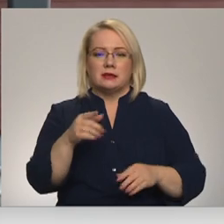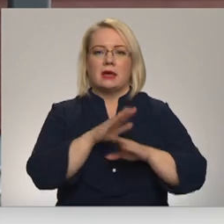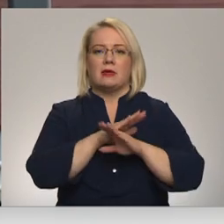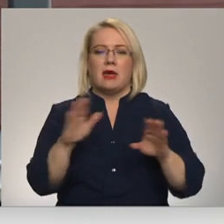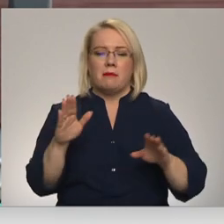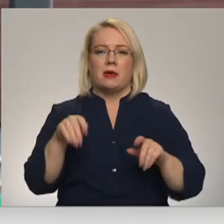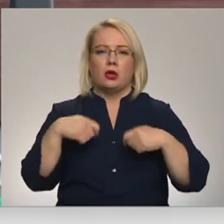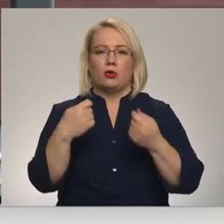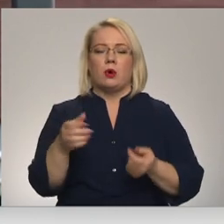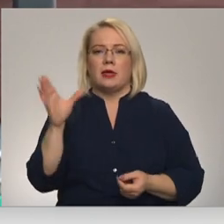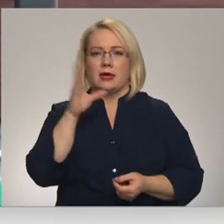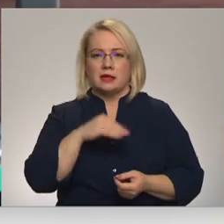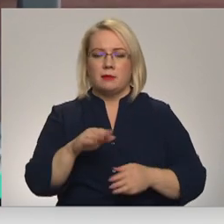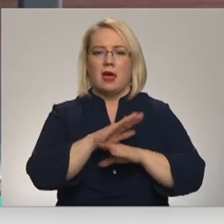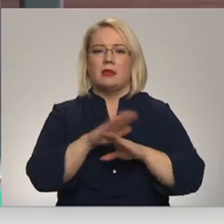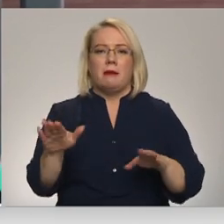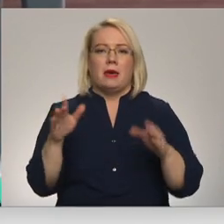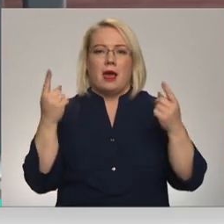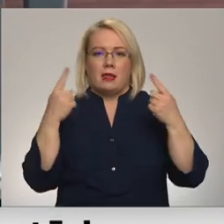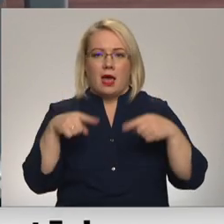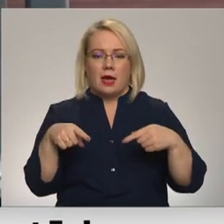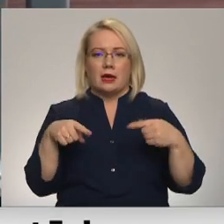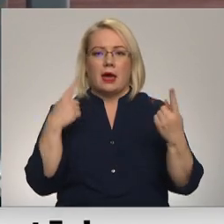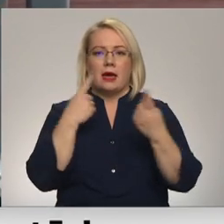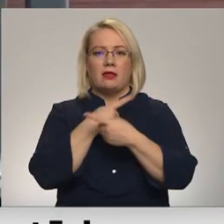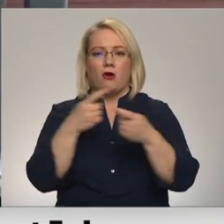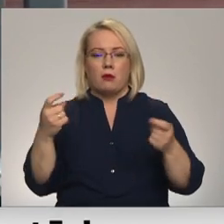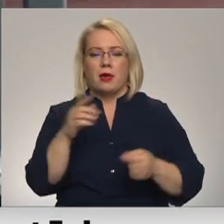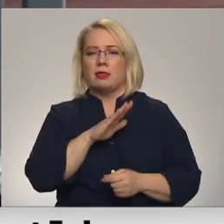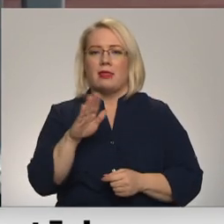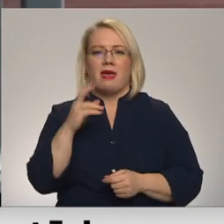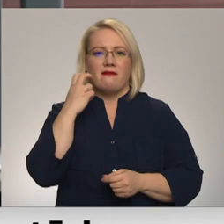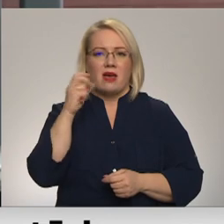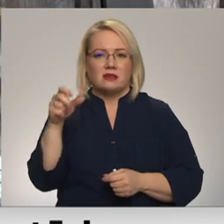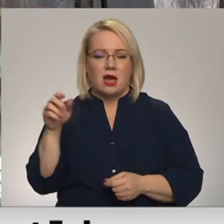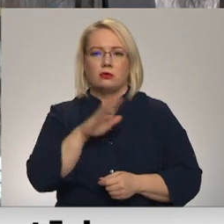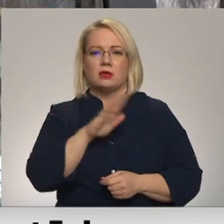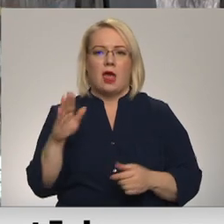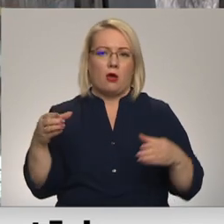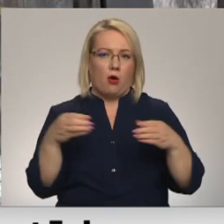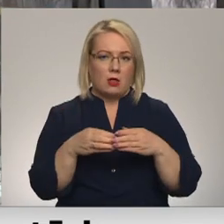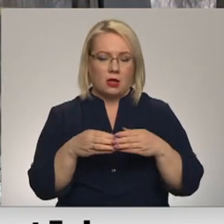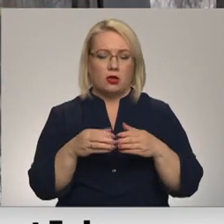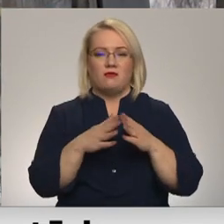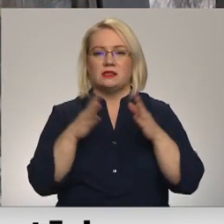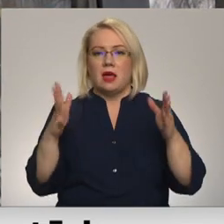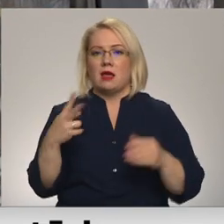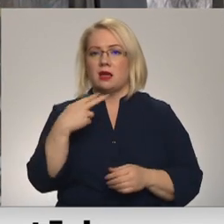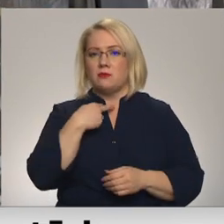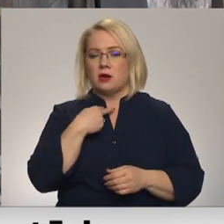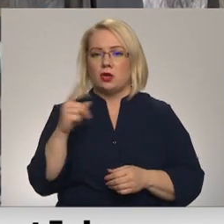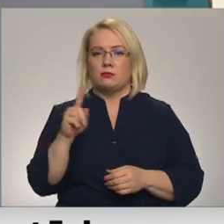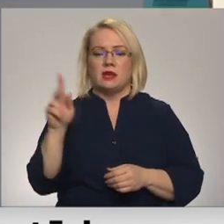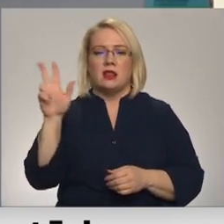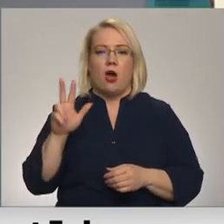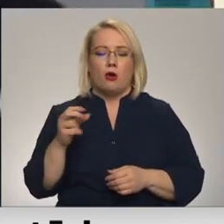iespēja, nebija laika reāli informēt nec vecākus, nec kolektīvu. Lielākais pārsteigums ir Daugavpils